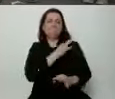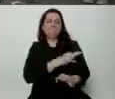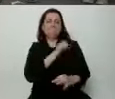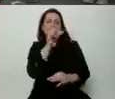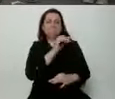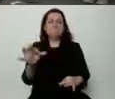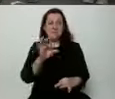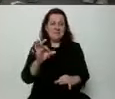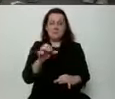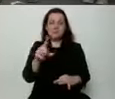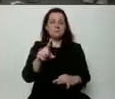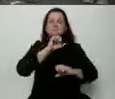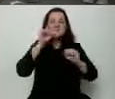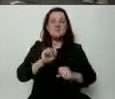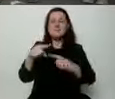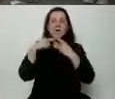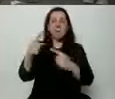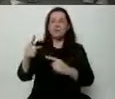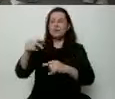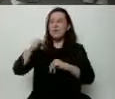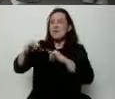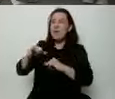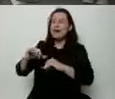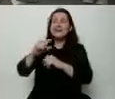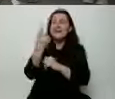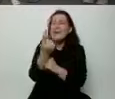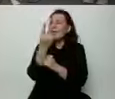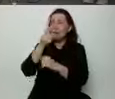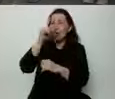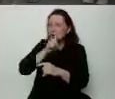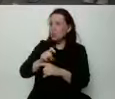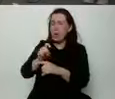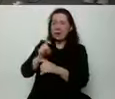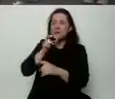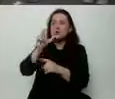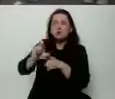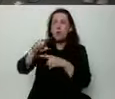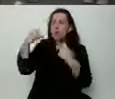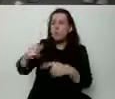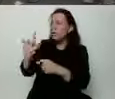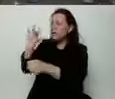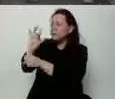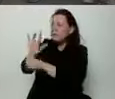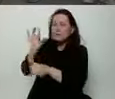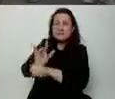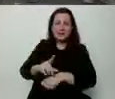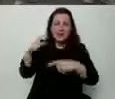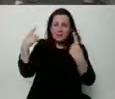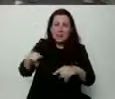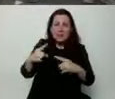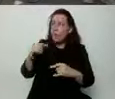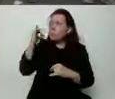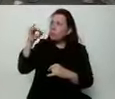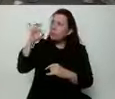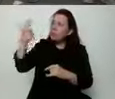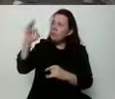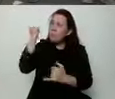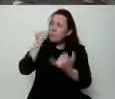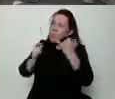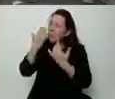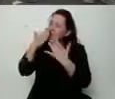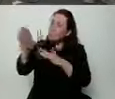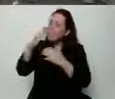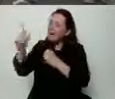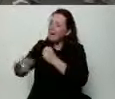który nigdy nie powiedział tej władzy jednego gorzkiego słowa, który nigdy nie rozliczył niczego złego, co ta władza powiedziała,